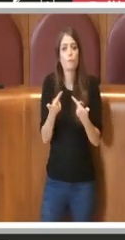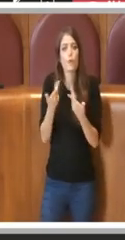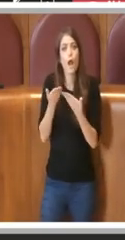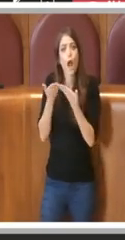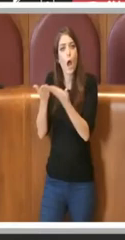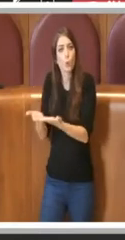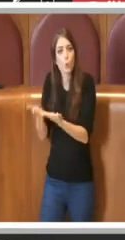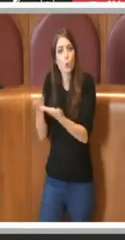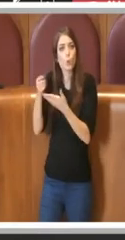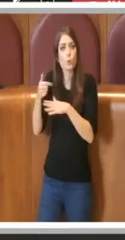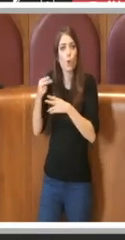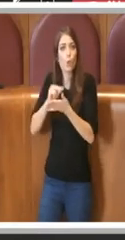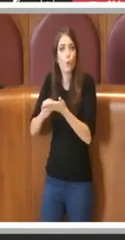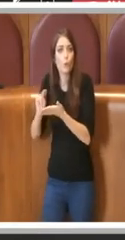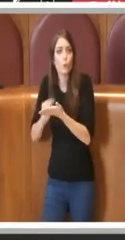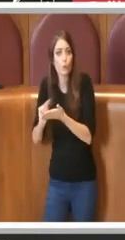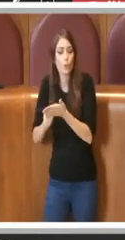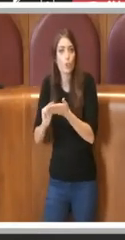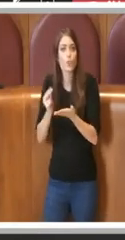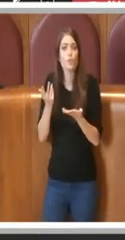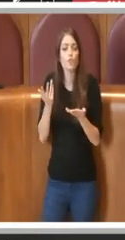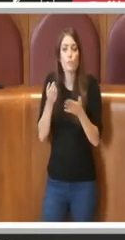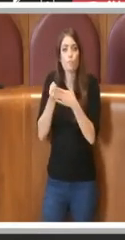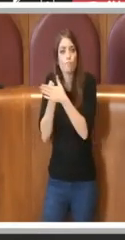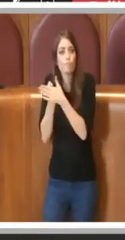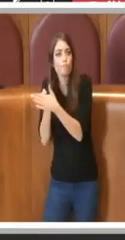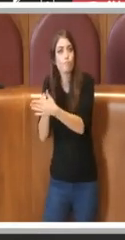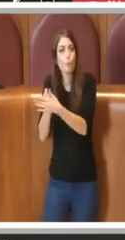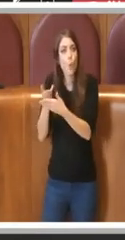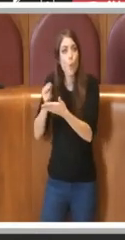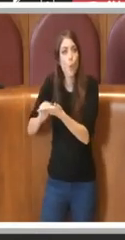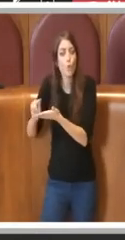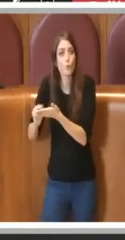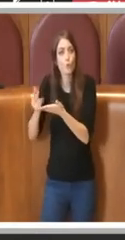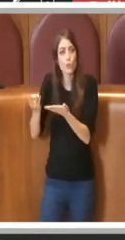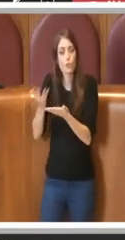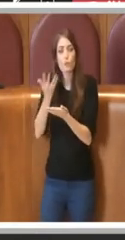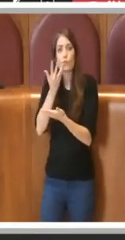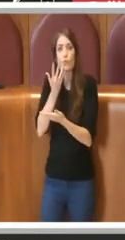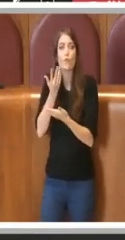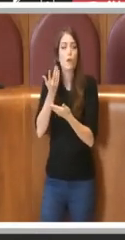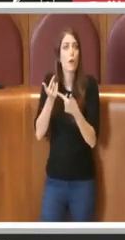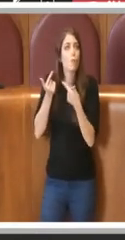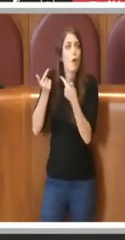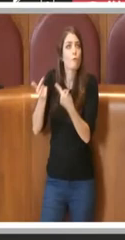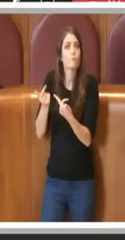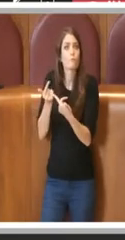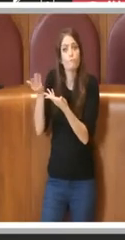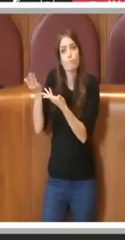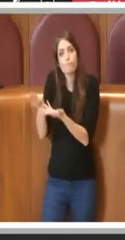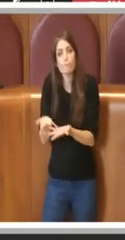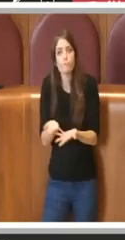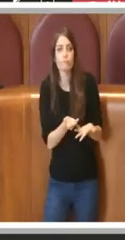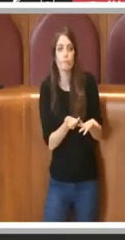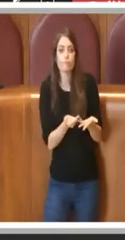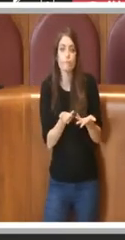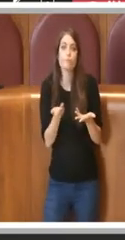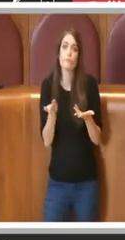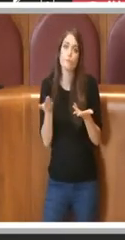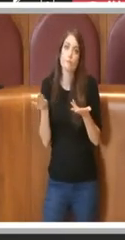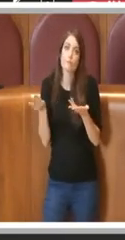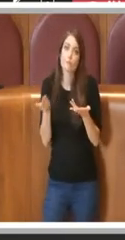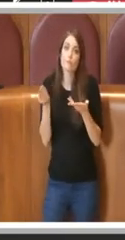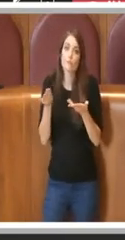quindi sostenerli o comunque dare un invito, una propulsione ai